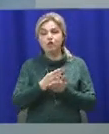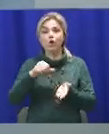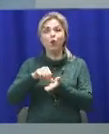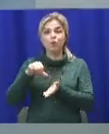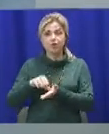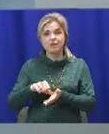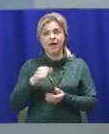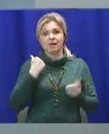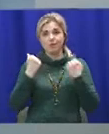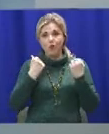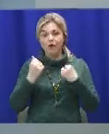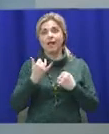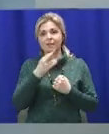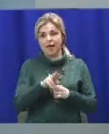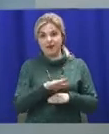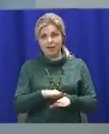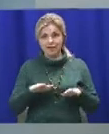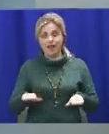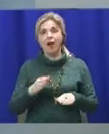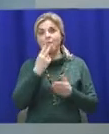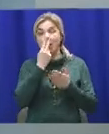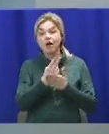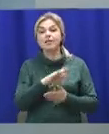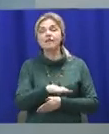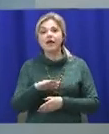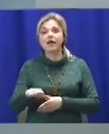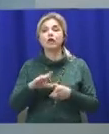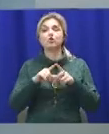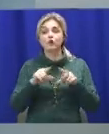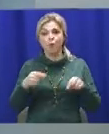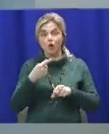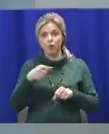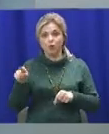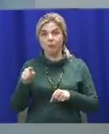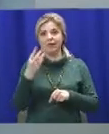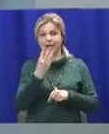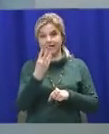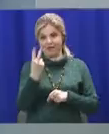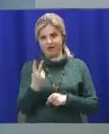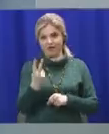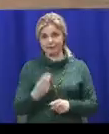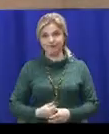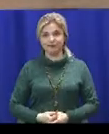шкіл. Цього разу їх презентували вихованцям Миколаївської загальноосвітньої школи номер 32.